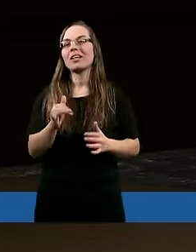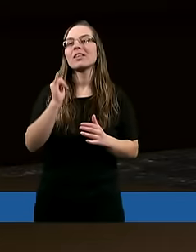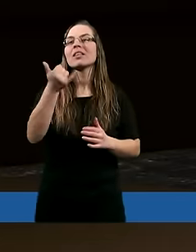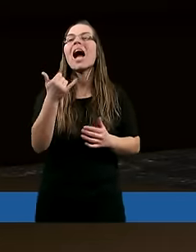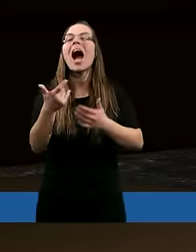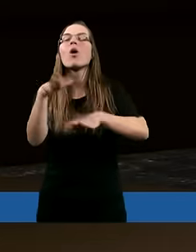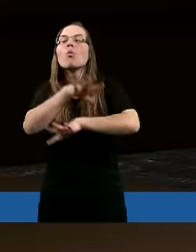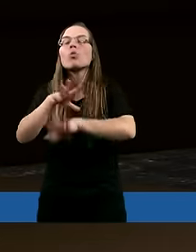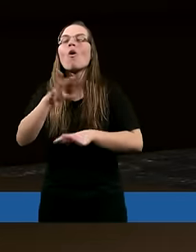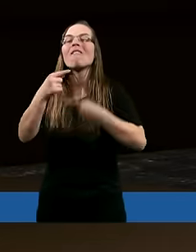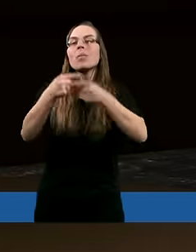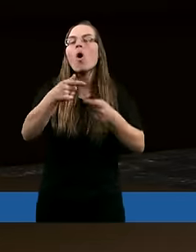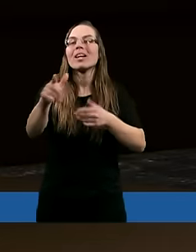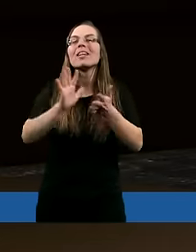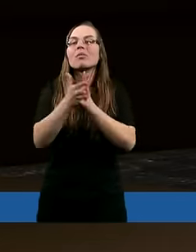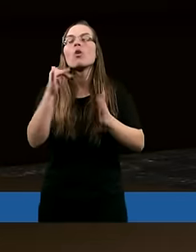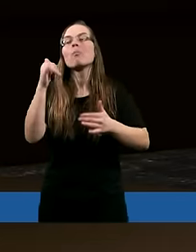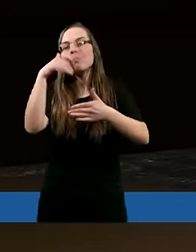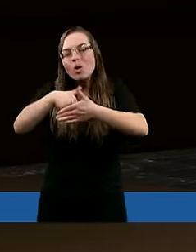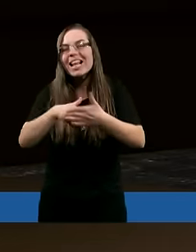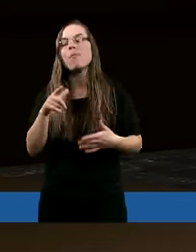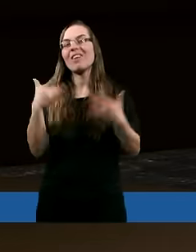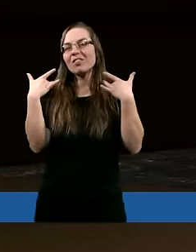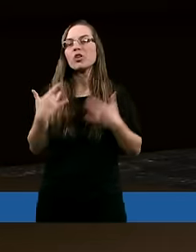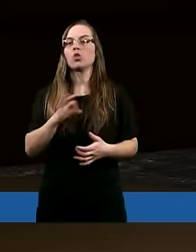nasz proces uduchowienia powinien postępować,